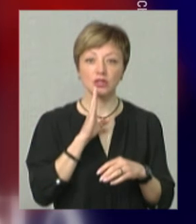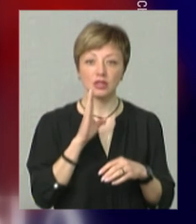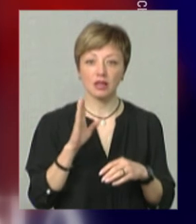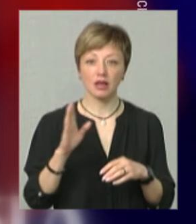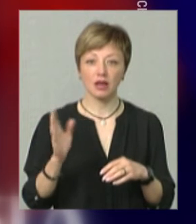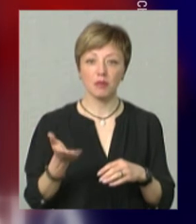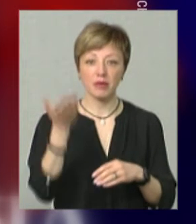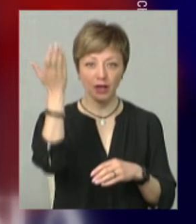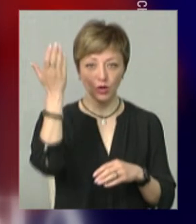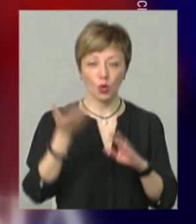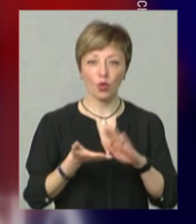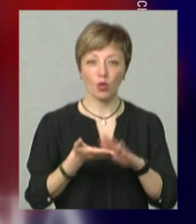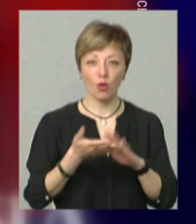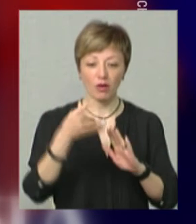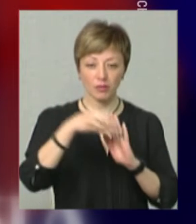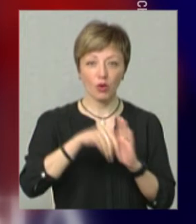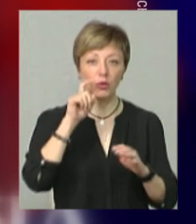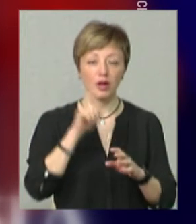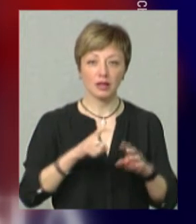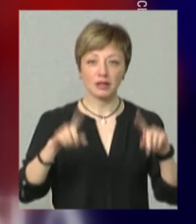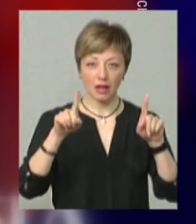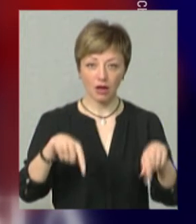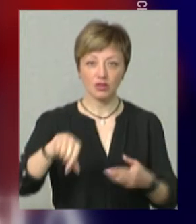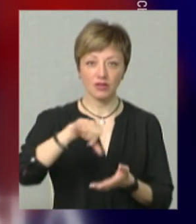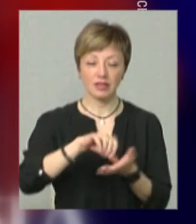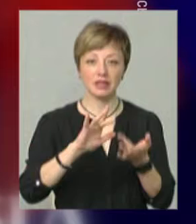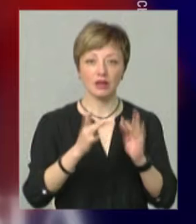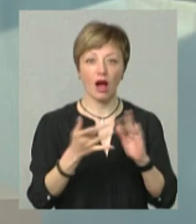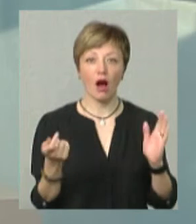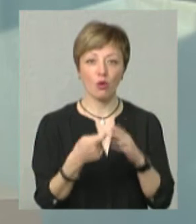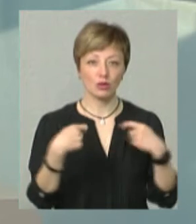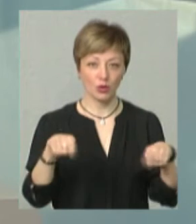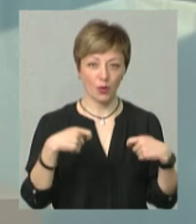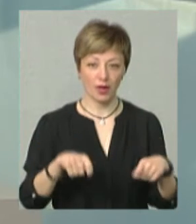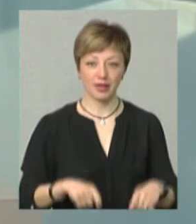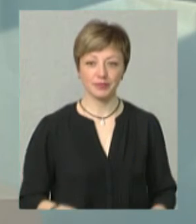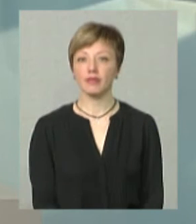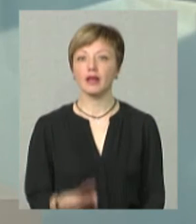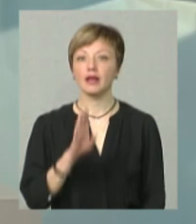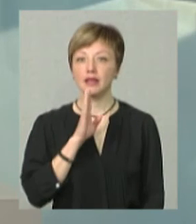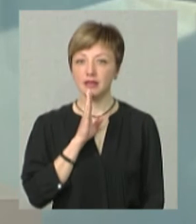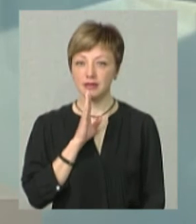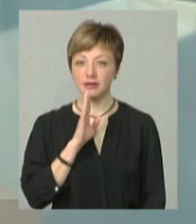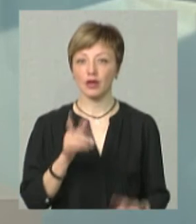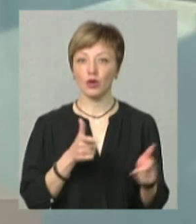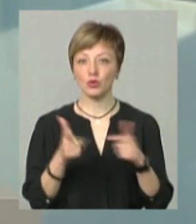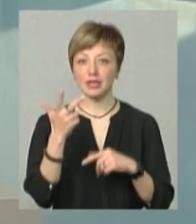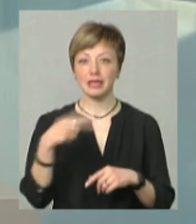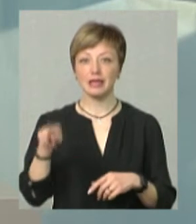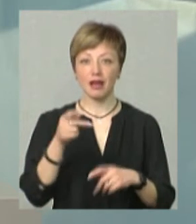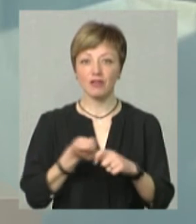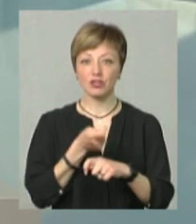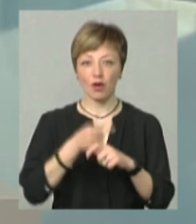рукою, яка особлює Україну, вона буде виставлена також на цифровому аукціоні. Оксана готує 3D-вишиванку для